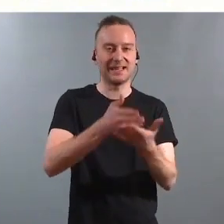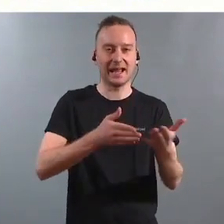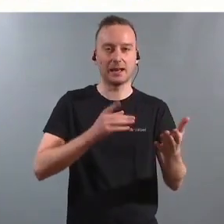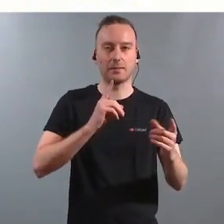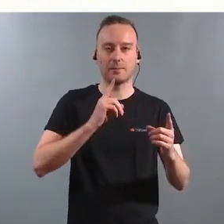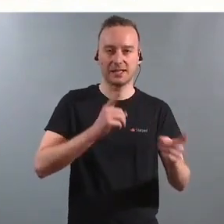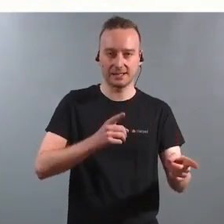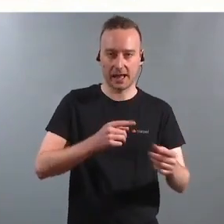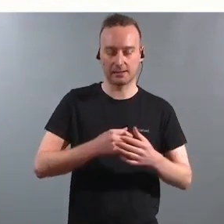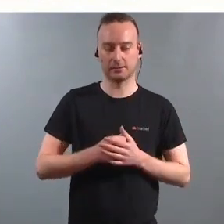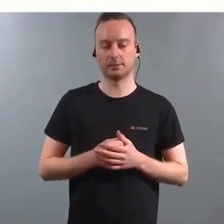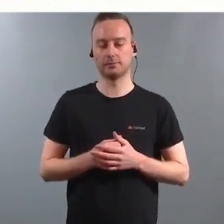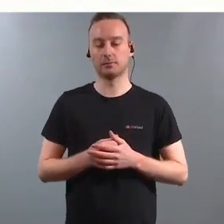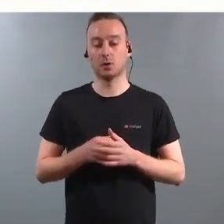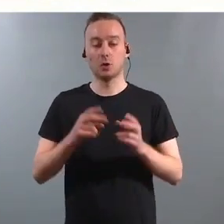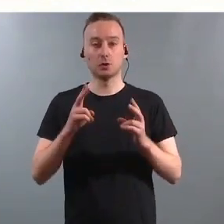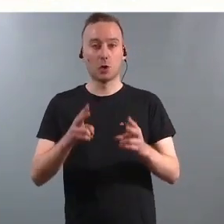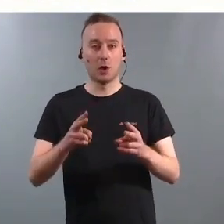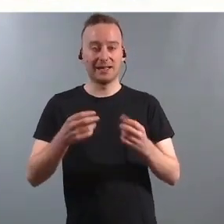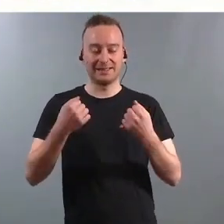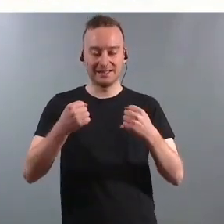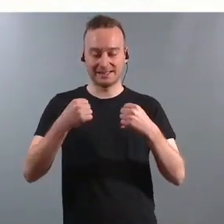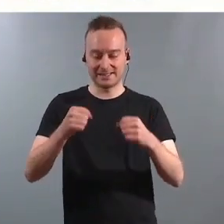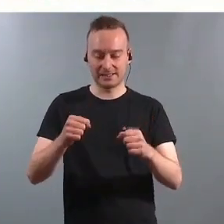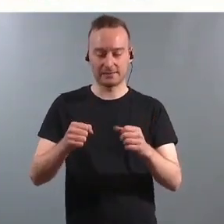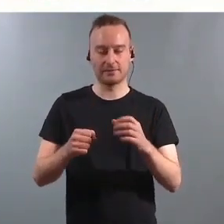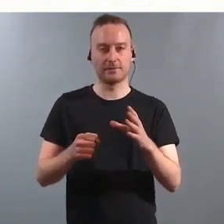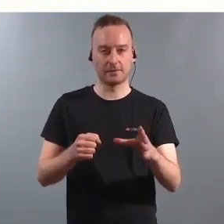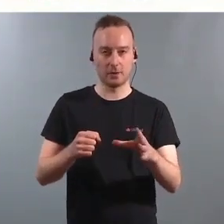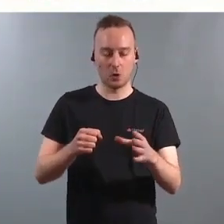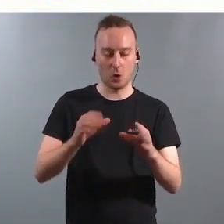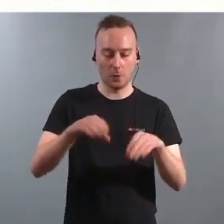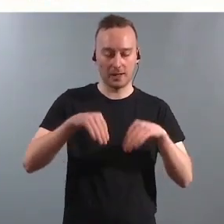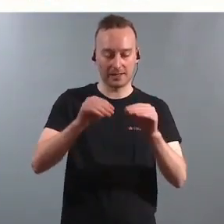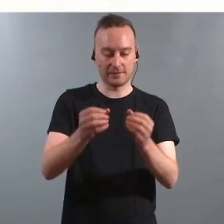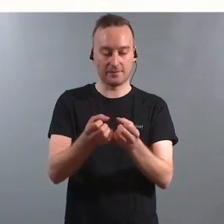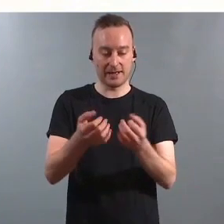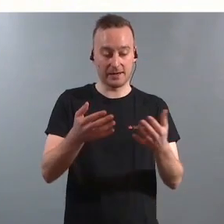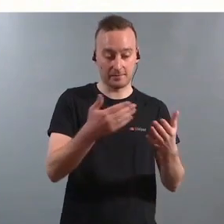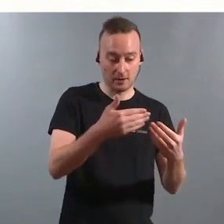Det vi også er glad for er at intensivopplæringen bør gis i flere fag og flere klassetrinn.